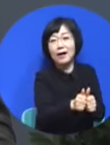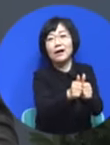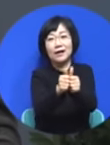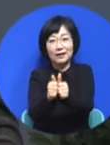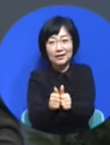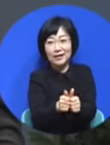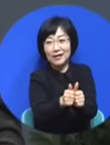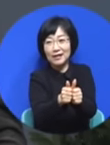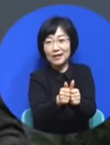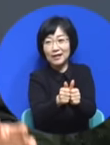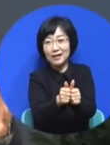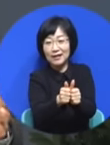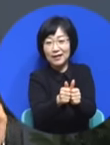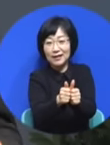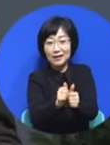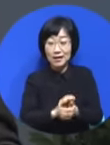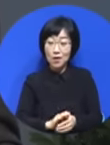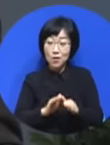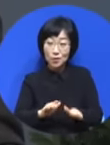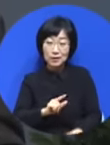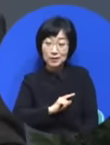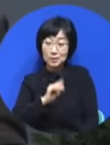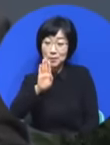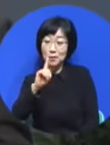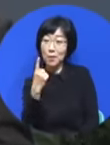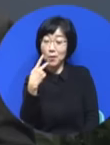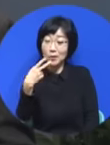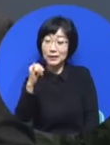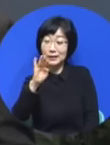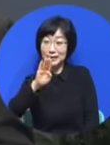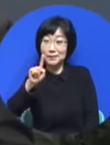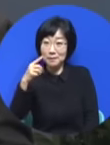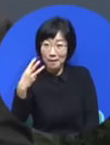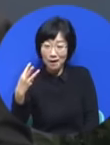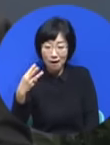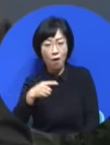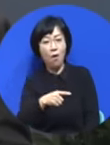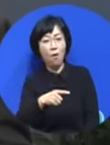보디바리 그런 말을 했고 왕이 그런 말을 했다니깐요.